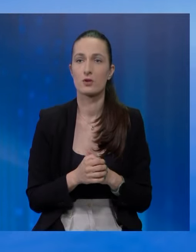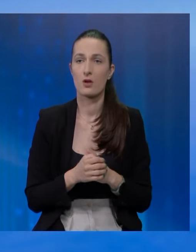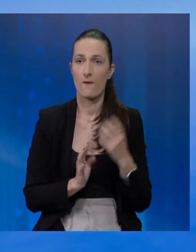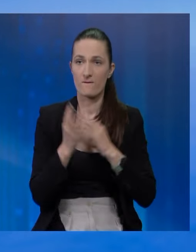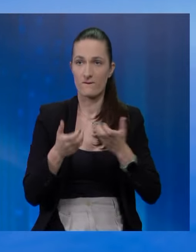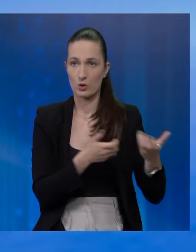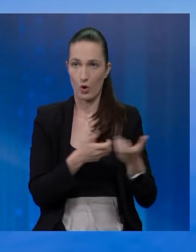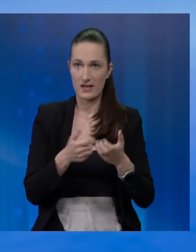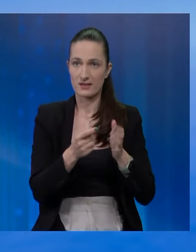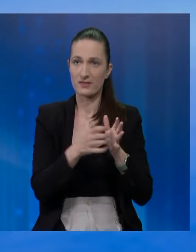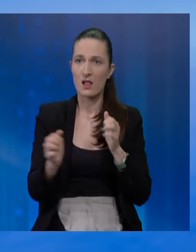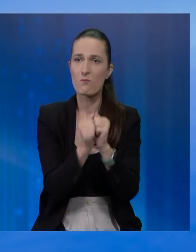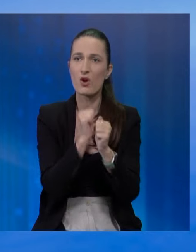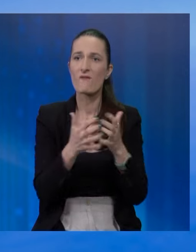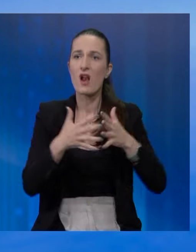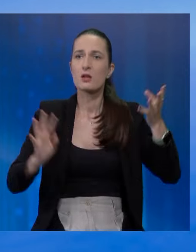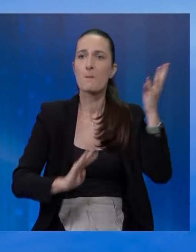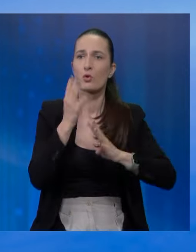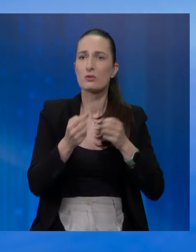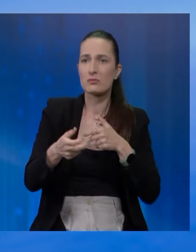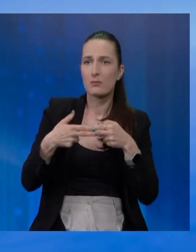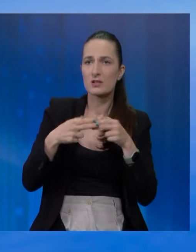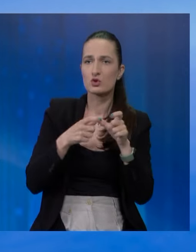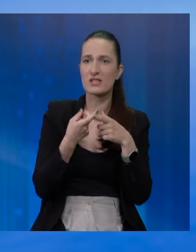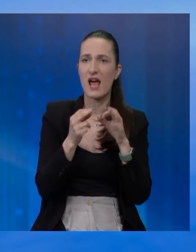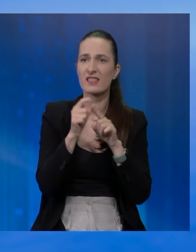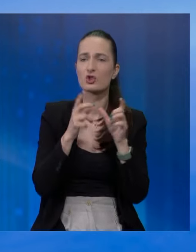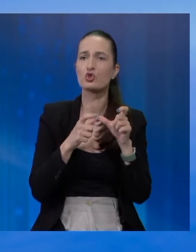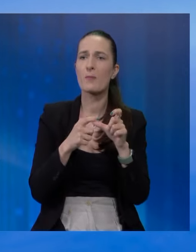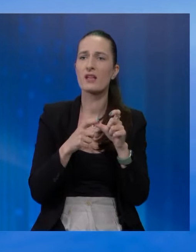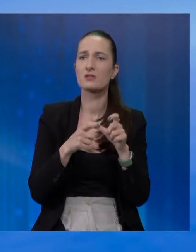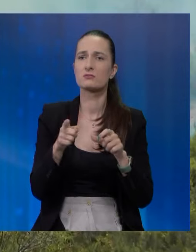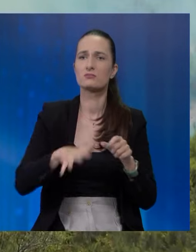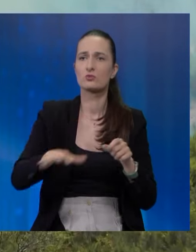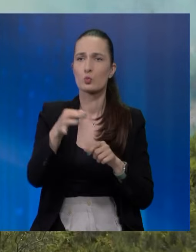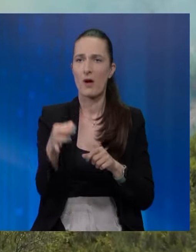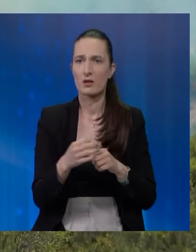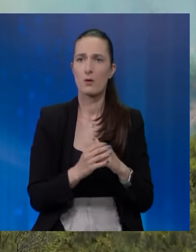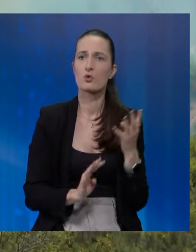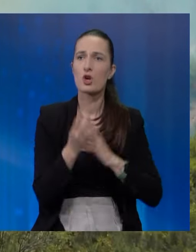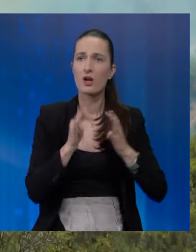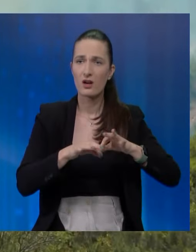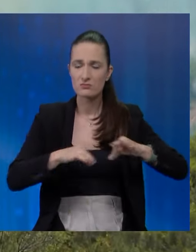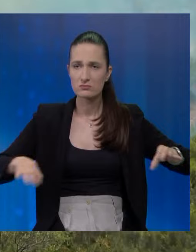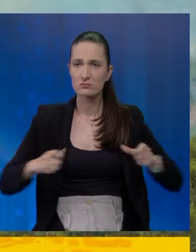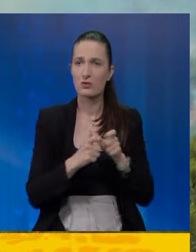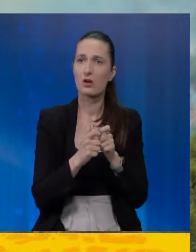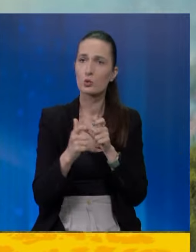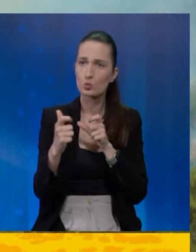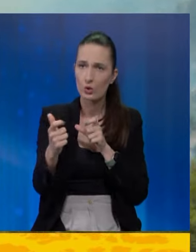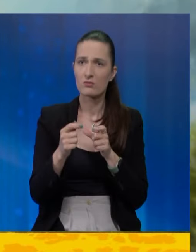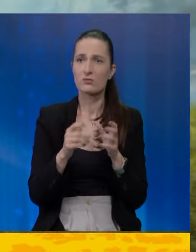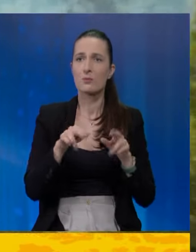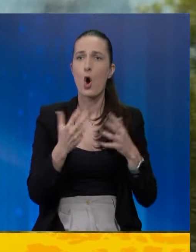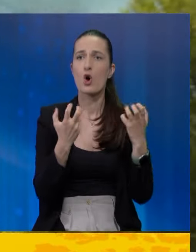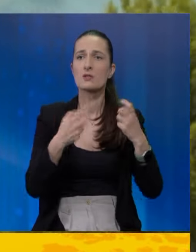Vatrogasci se i dalje bore sa velikim požarom nedaleko od skradina u Šibensko-Krinskoj županiji. U Hrvatskoj požarna linija